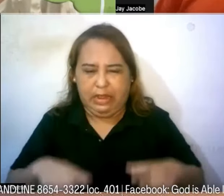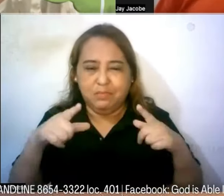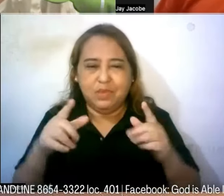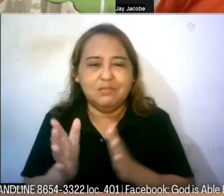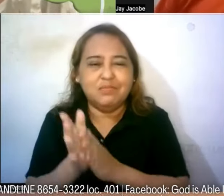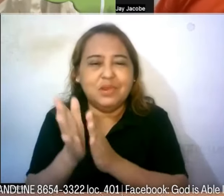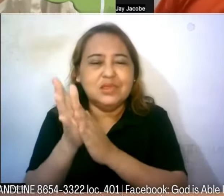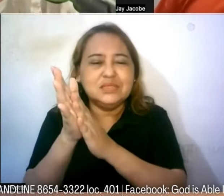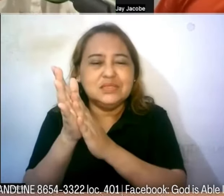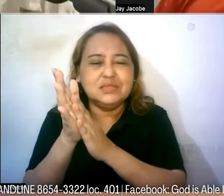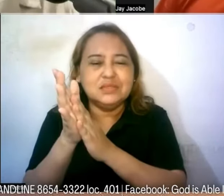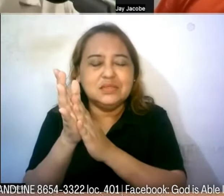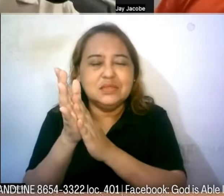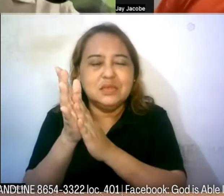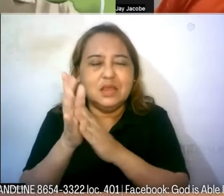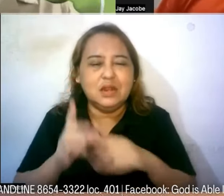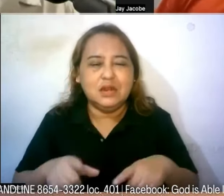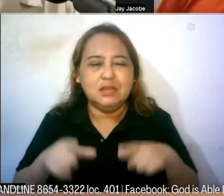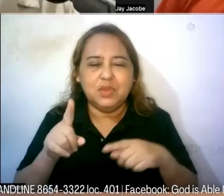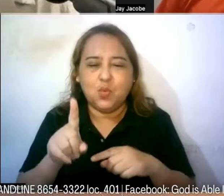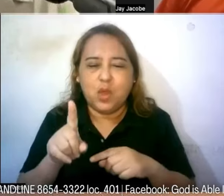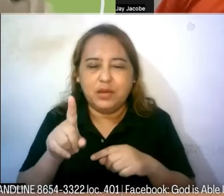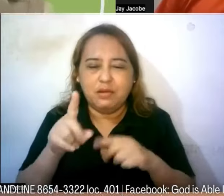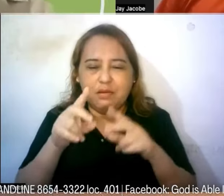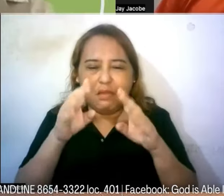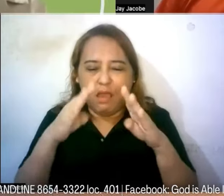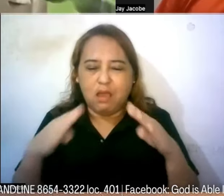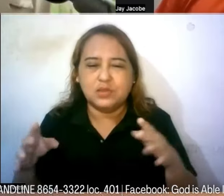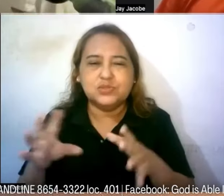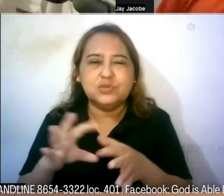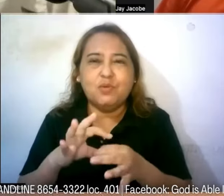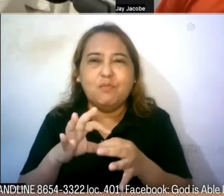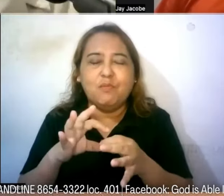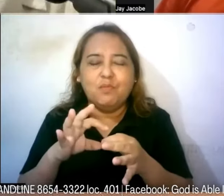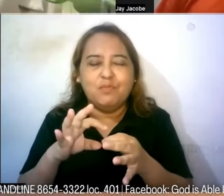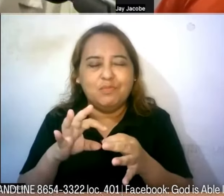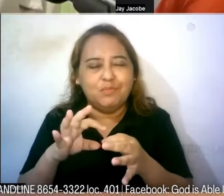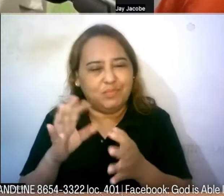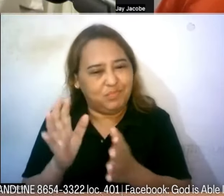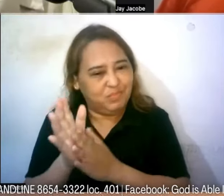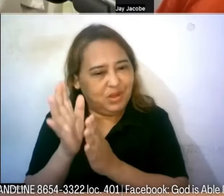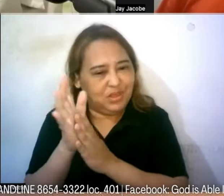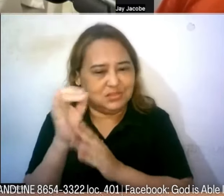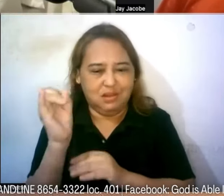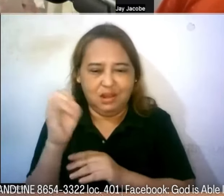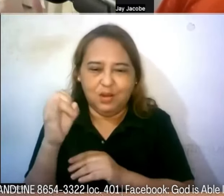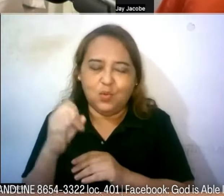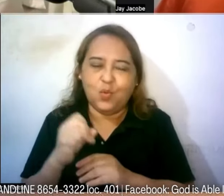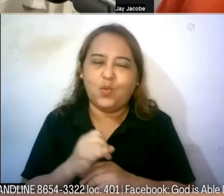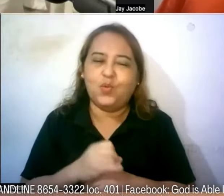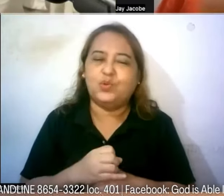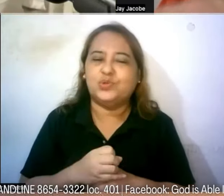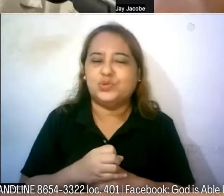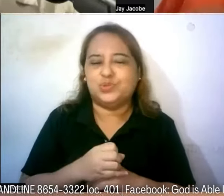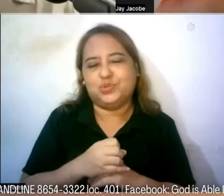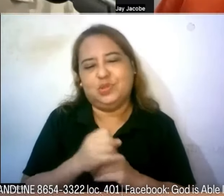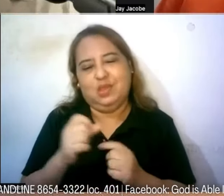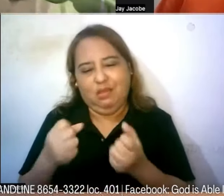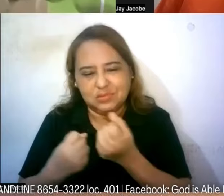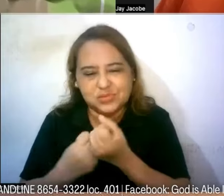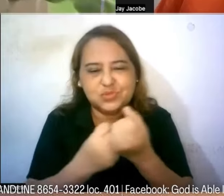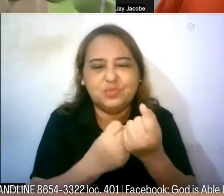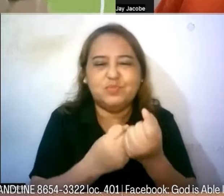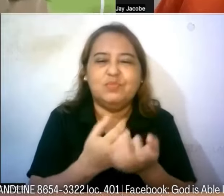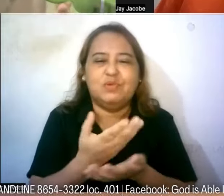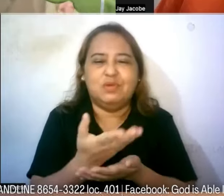Living one house of praise po Living one house of praise mga kapatid natin dyan po sa Ilocos Sur para ho akapin si pastor kasi